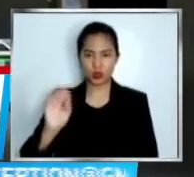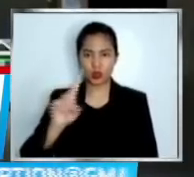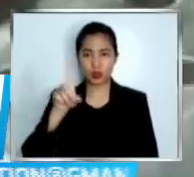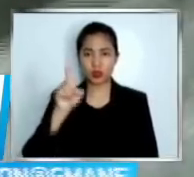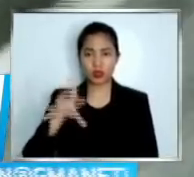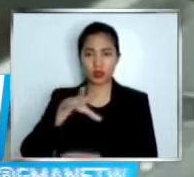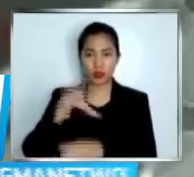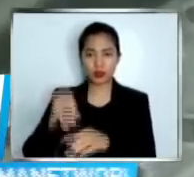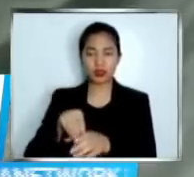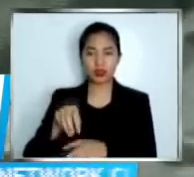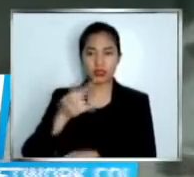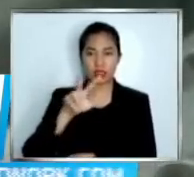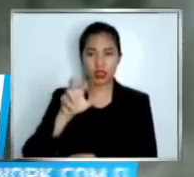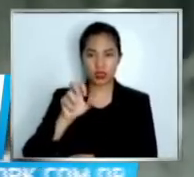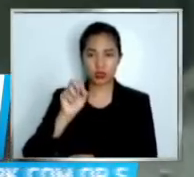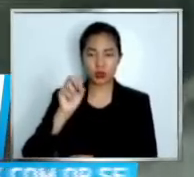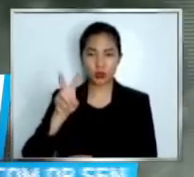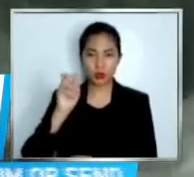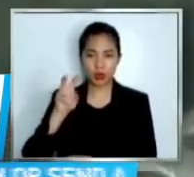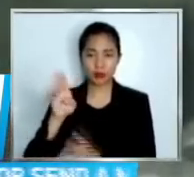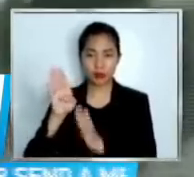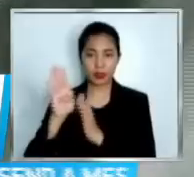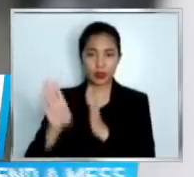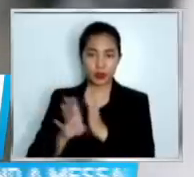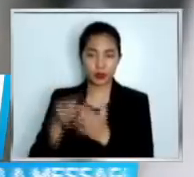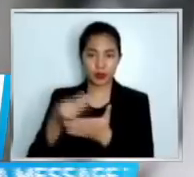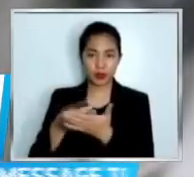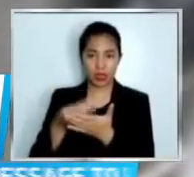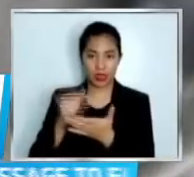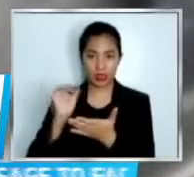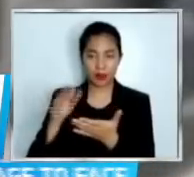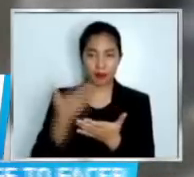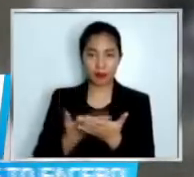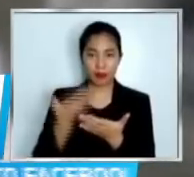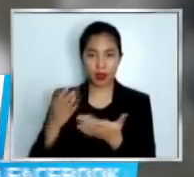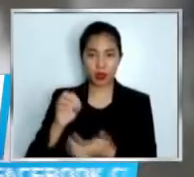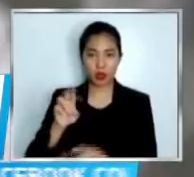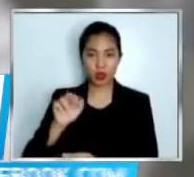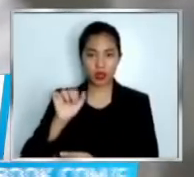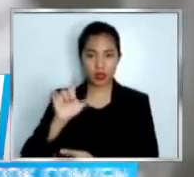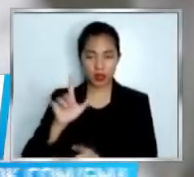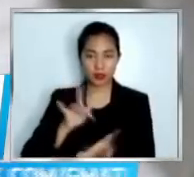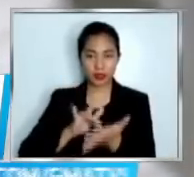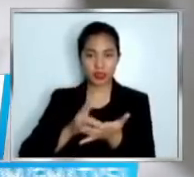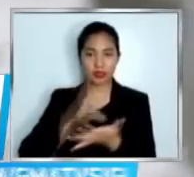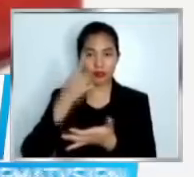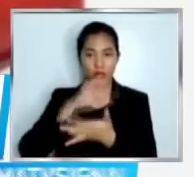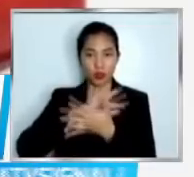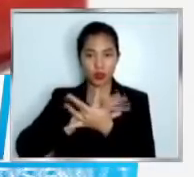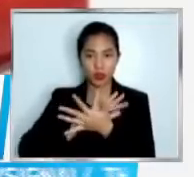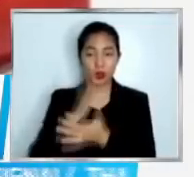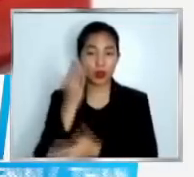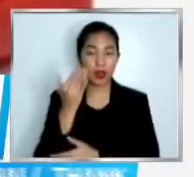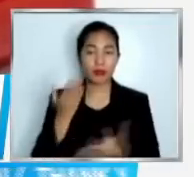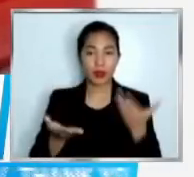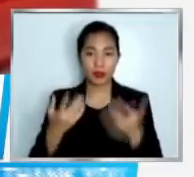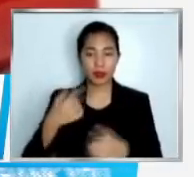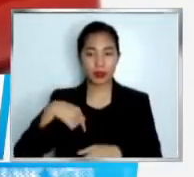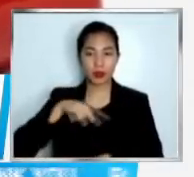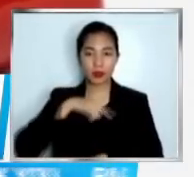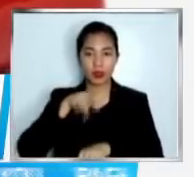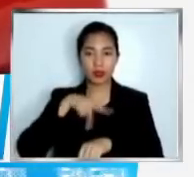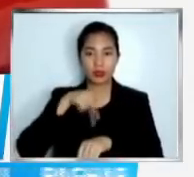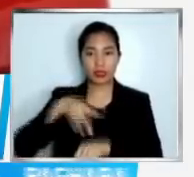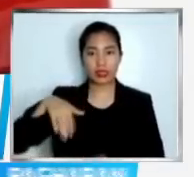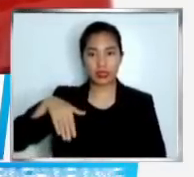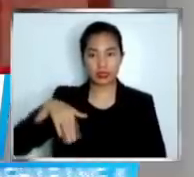pondo nila ang pambili ng oral COVID-19 medicines gaya ng molnupiravir? Baka raw kasi mahuli na naman tayo gaya ng nangyari sa bakuna